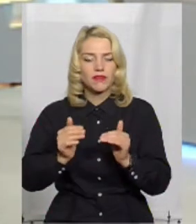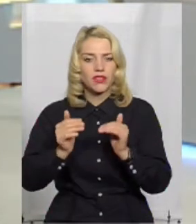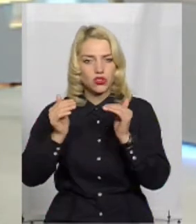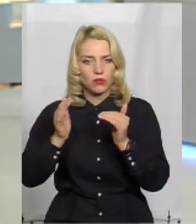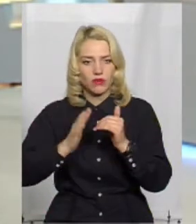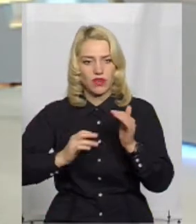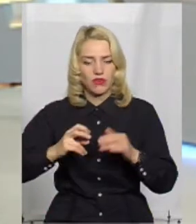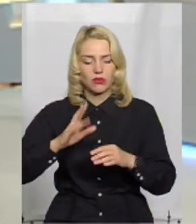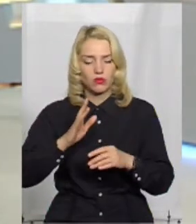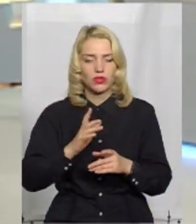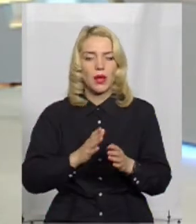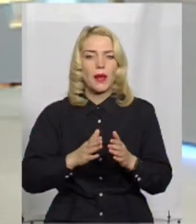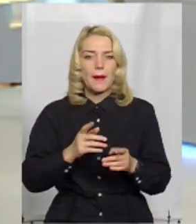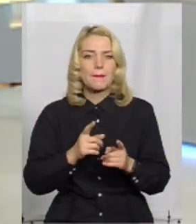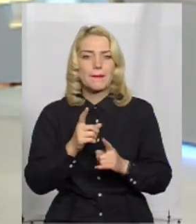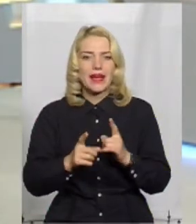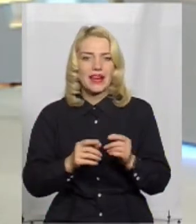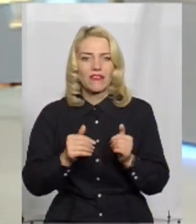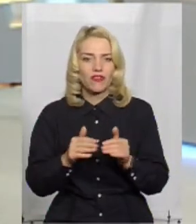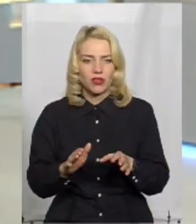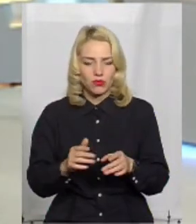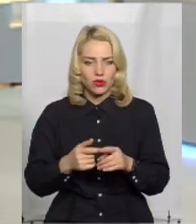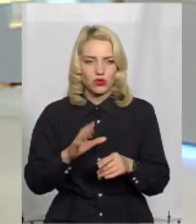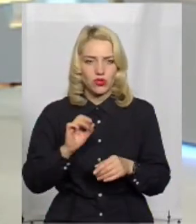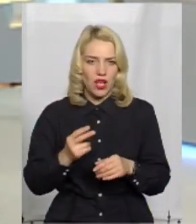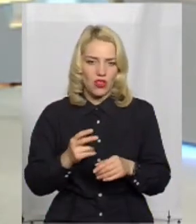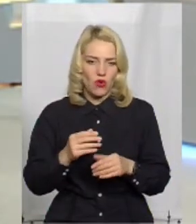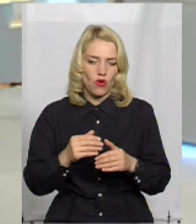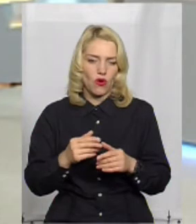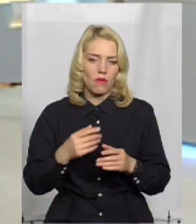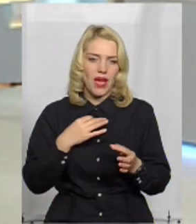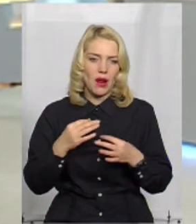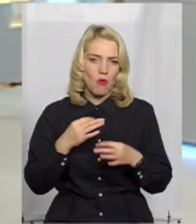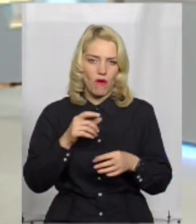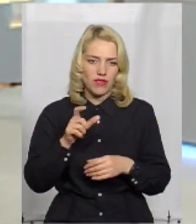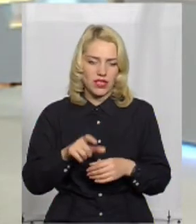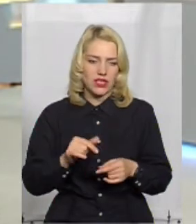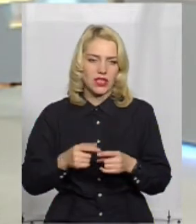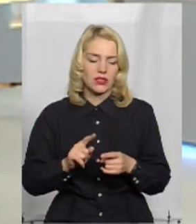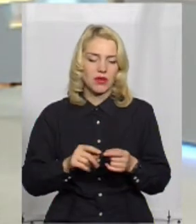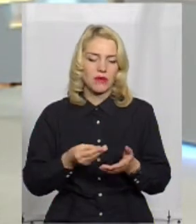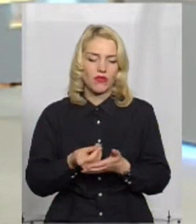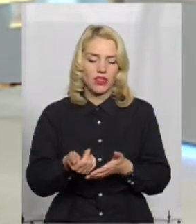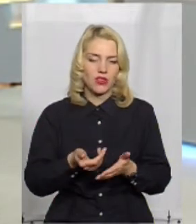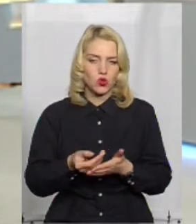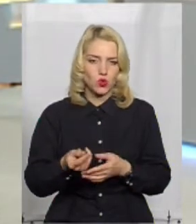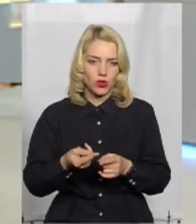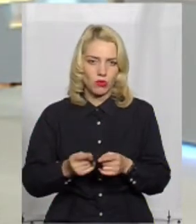Також буде перевипуск довідника знову ж таки, соціального перемовника. Толізуєте його? Так, ми його фіналізуємо,